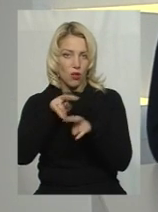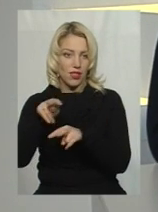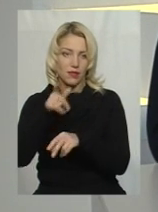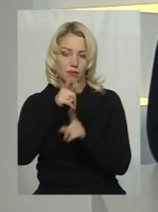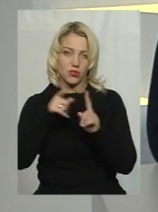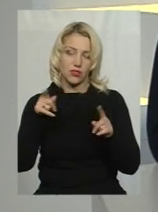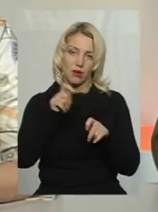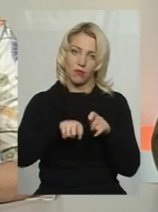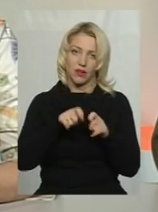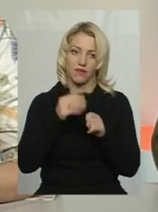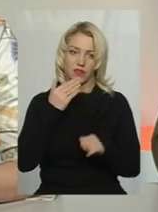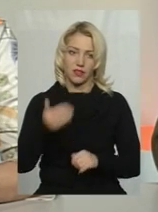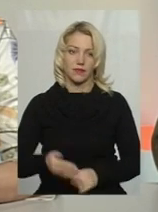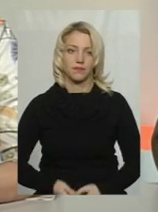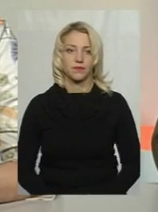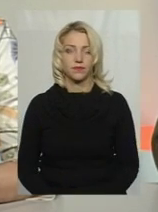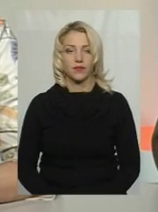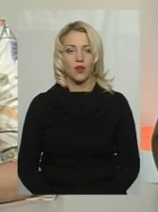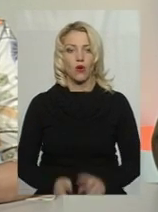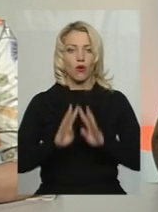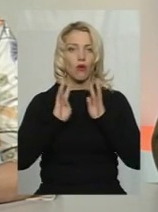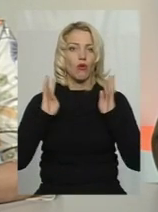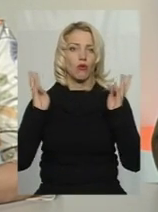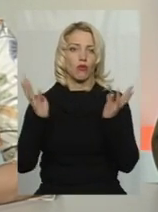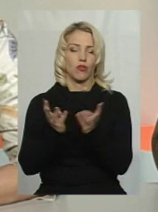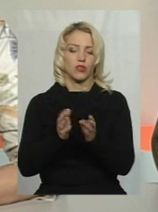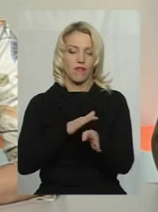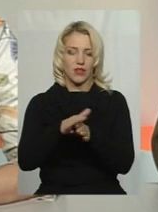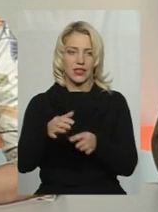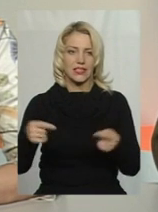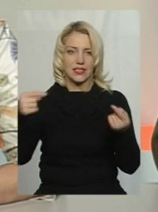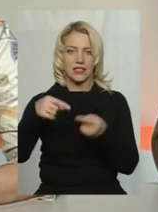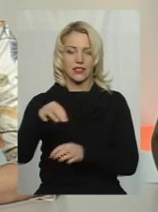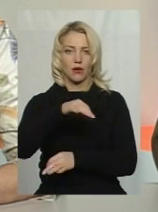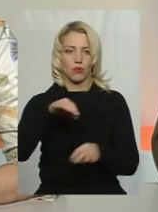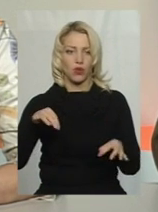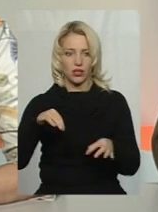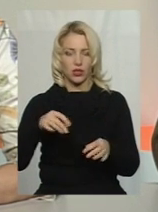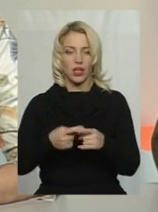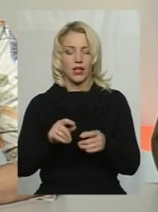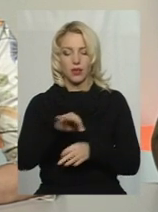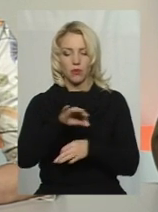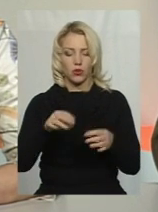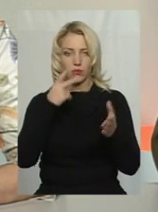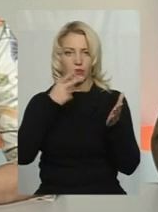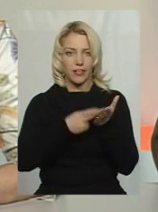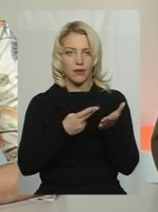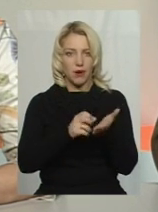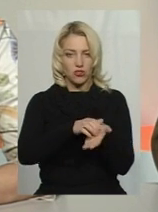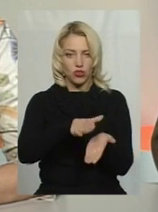перевірки? Огорожа виконана згідно проєкту. Значить, проєктом передбачено